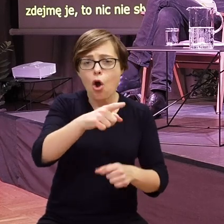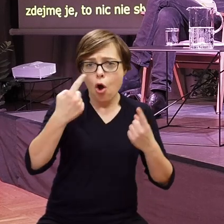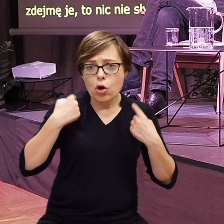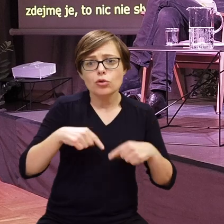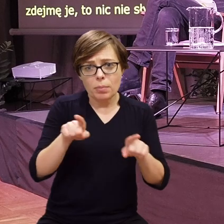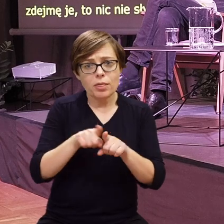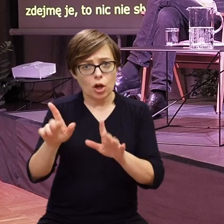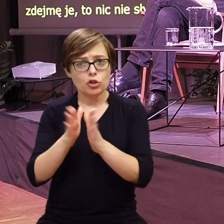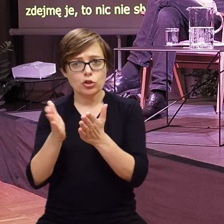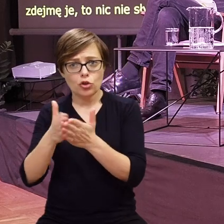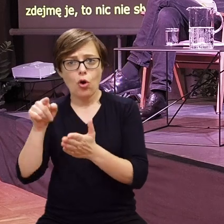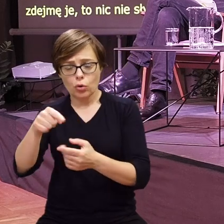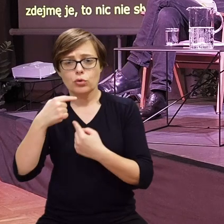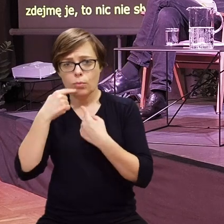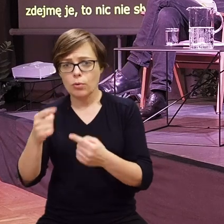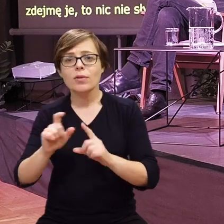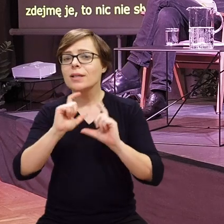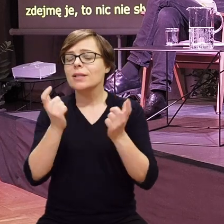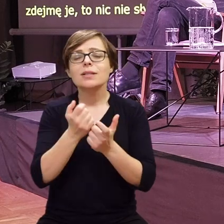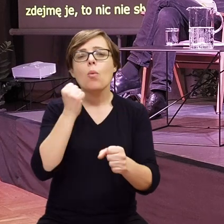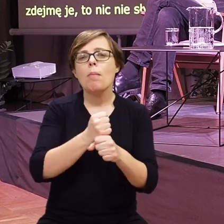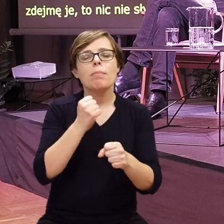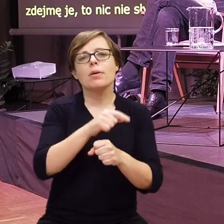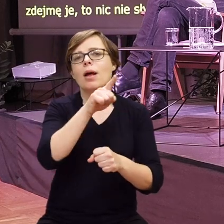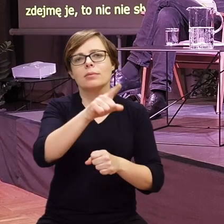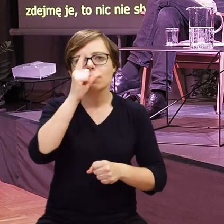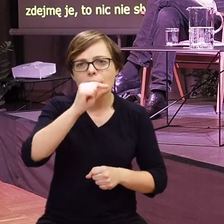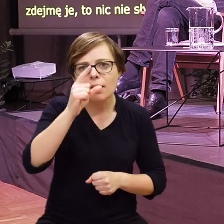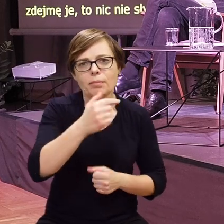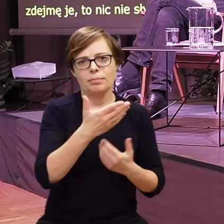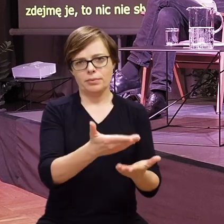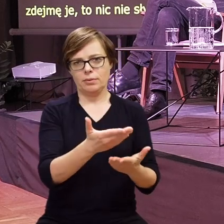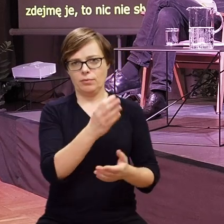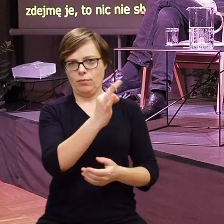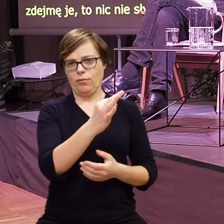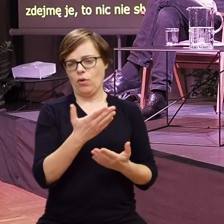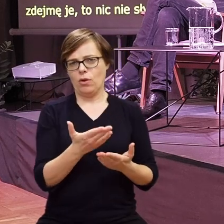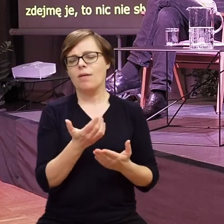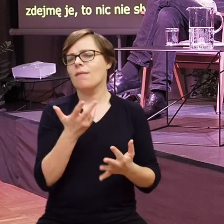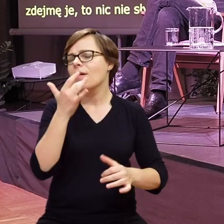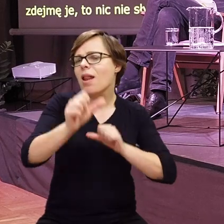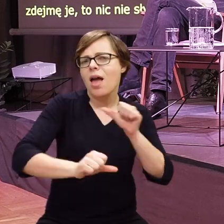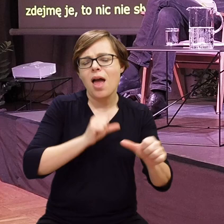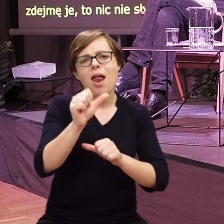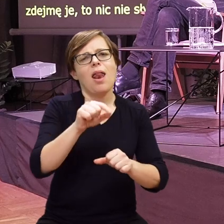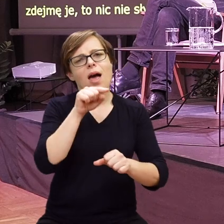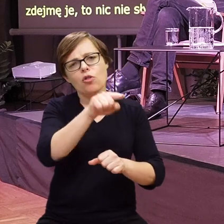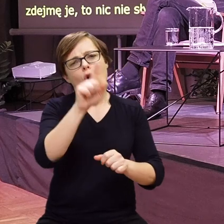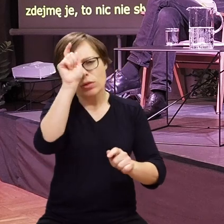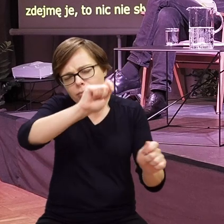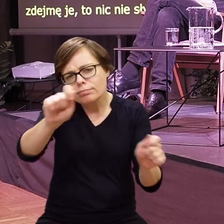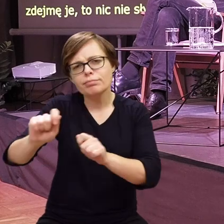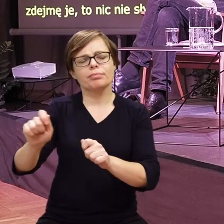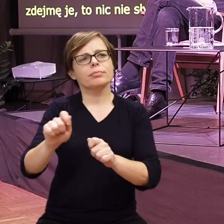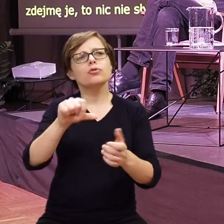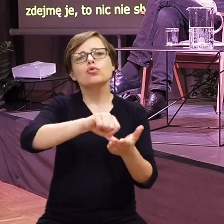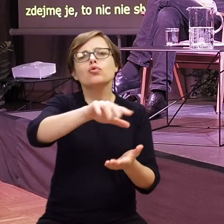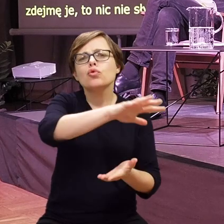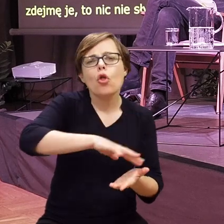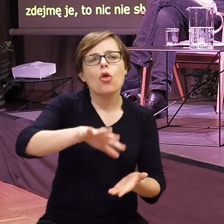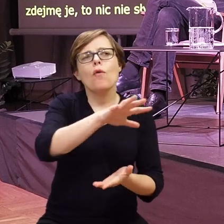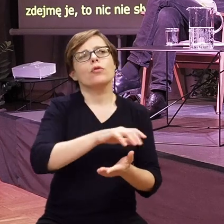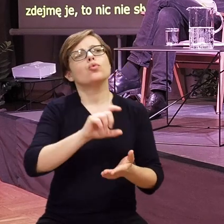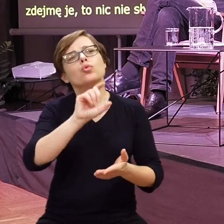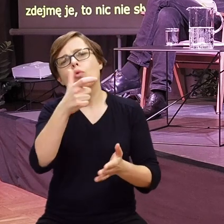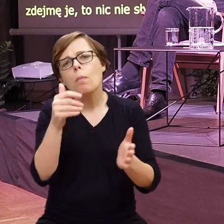te osoby też wypowiadają się w książce. Cała praca Małgorzaty Talipskiej, która właściwie od wielu lat zwraca uwagę